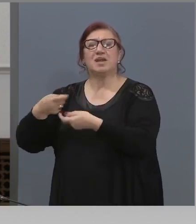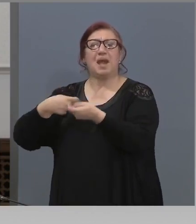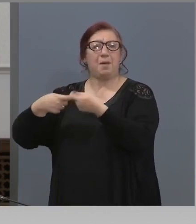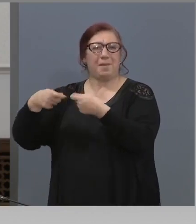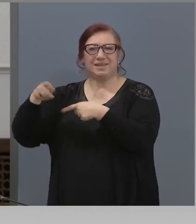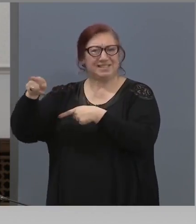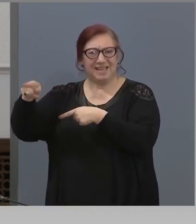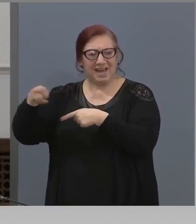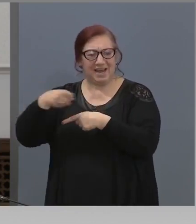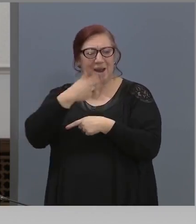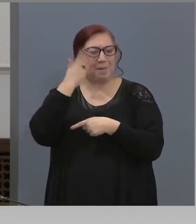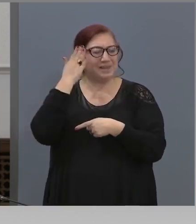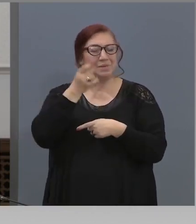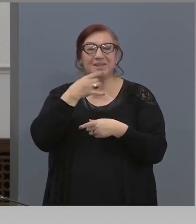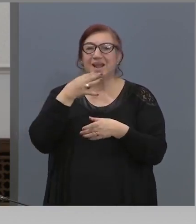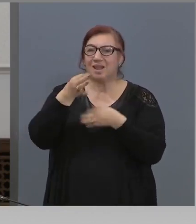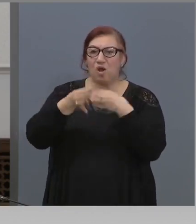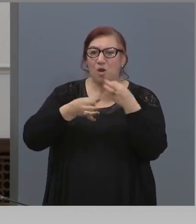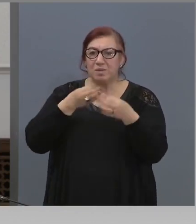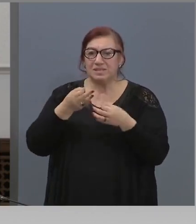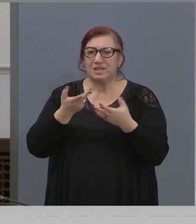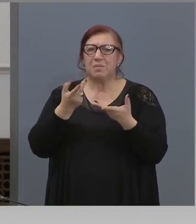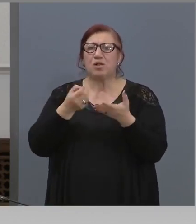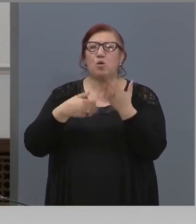премиера, споменачи Виенарео. Господин Маринов.